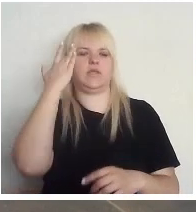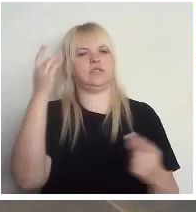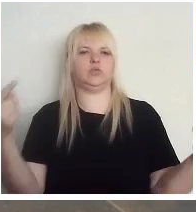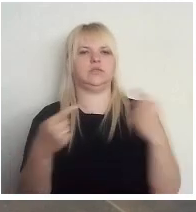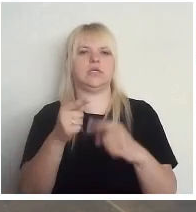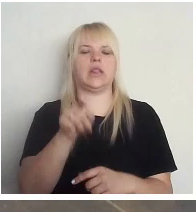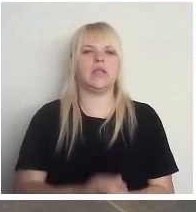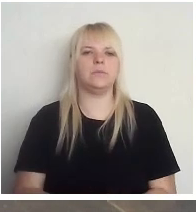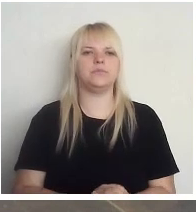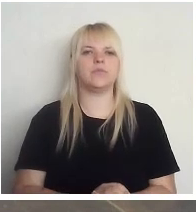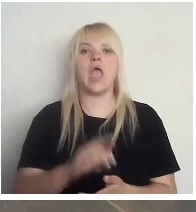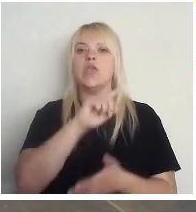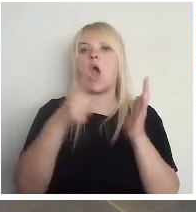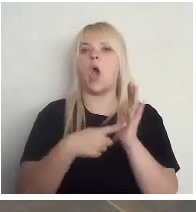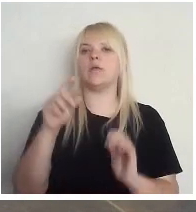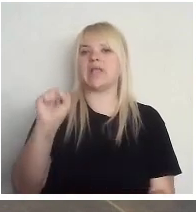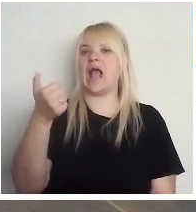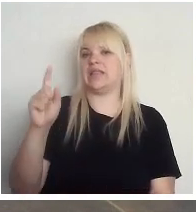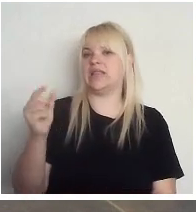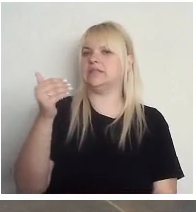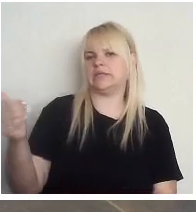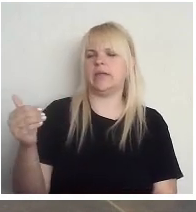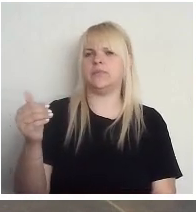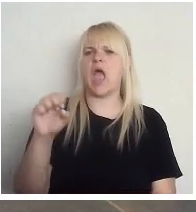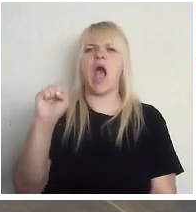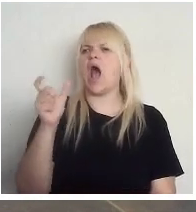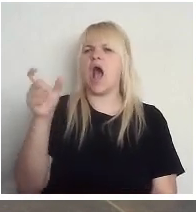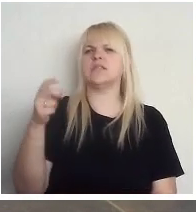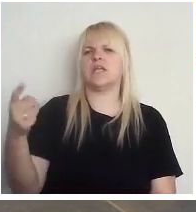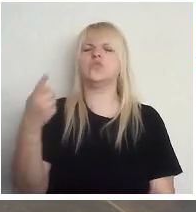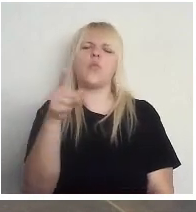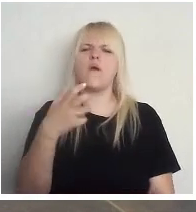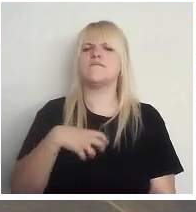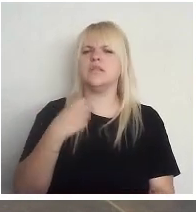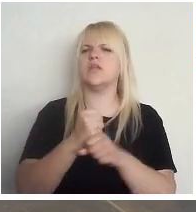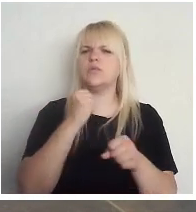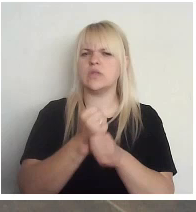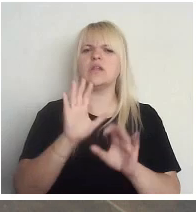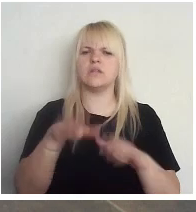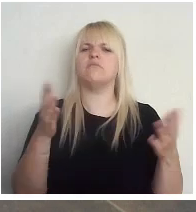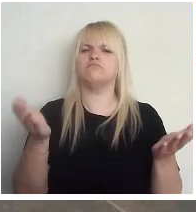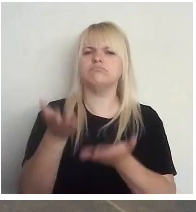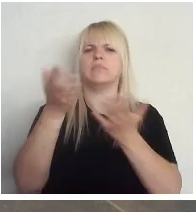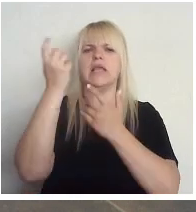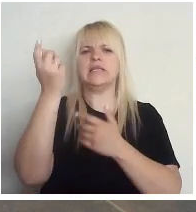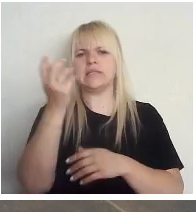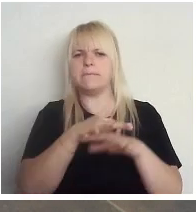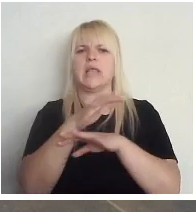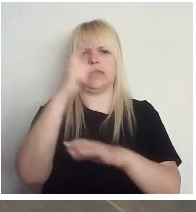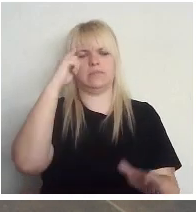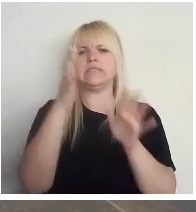Man jautājums ir Agnesei. Agnese, proti, kas būtu jādara, lai veicinātu sabiedrības izpratni